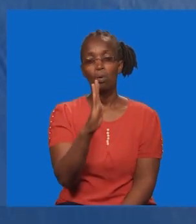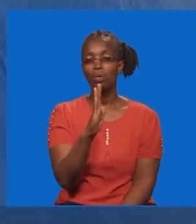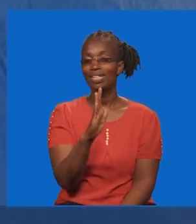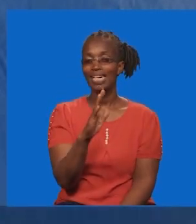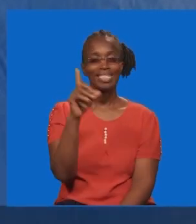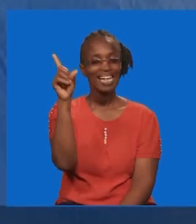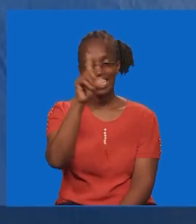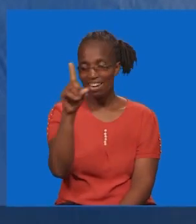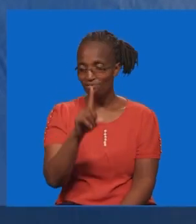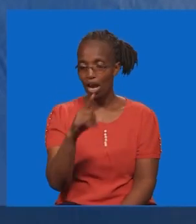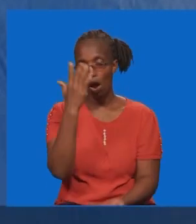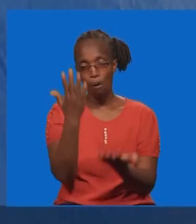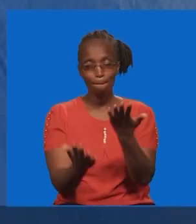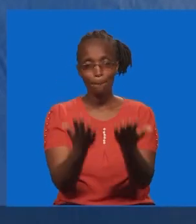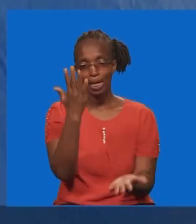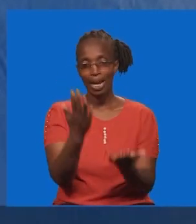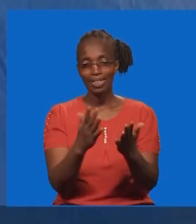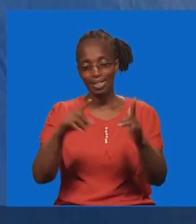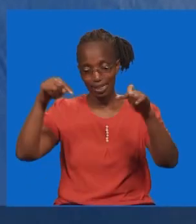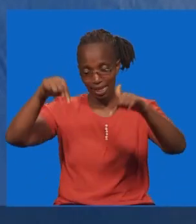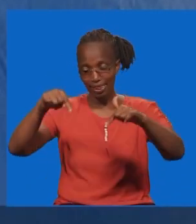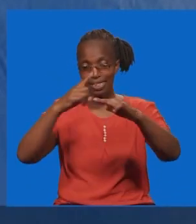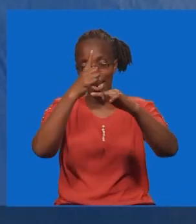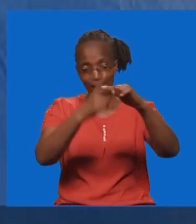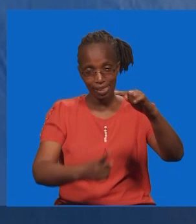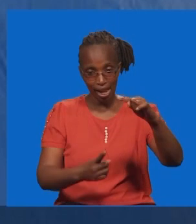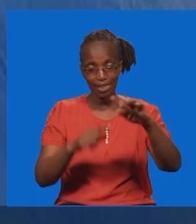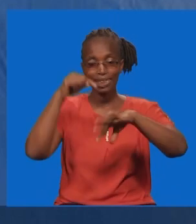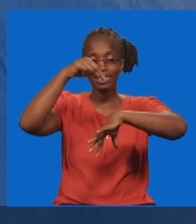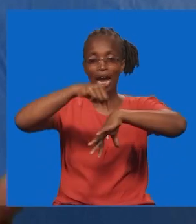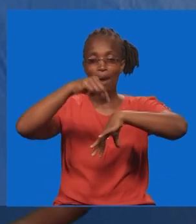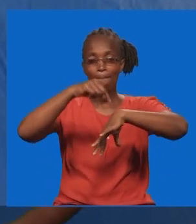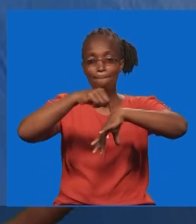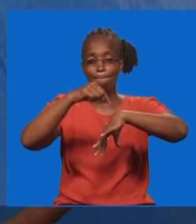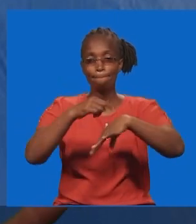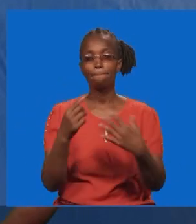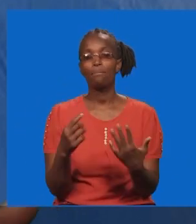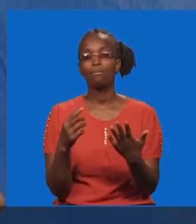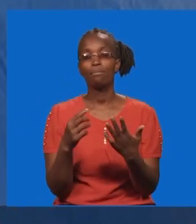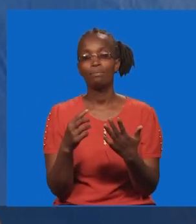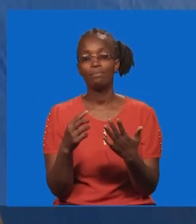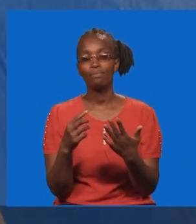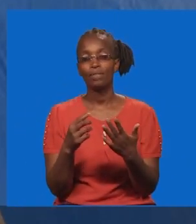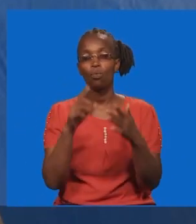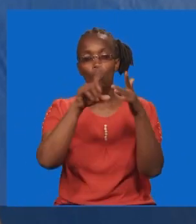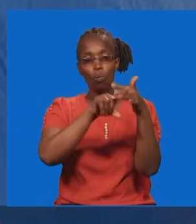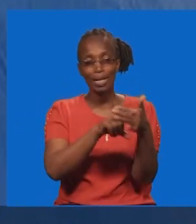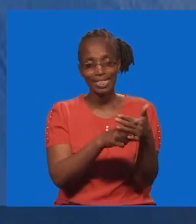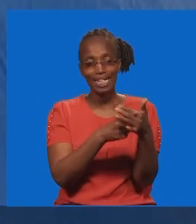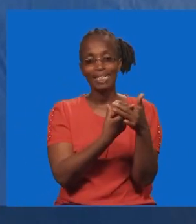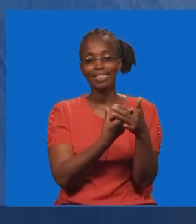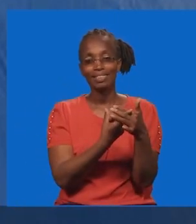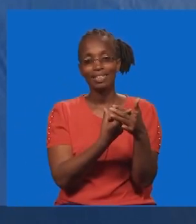mungu afananishi. Uumwaka wakati ambapo tunapo